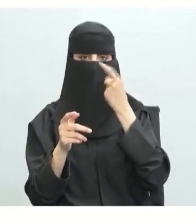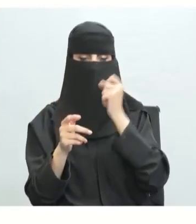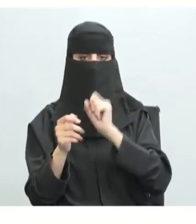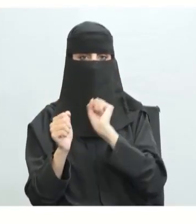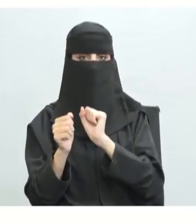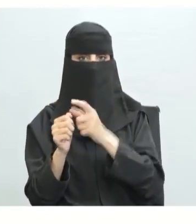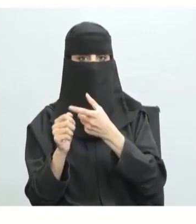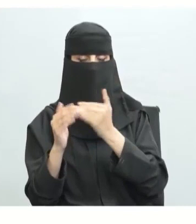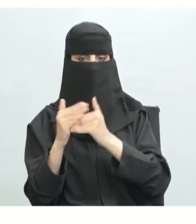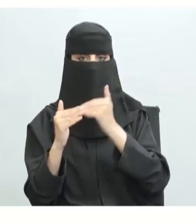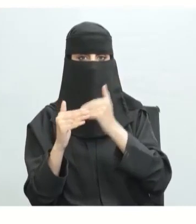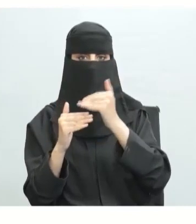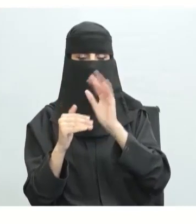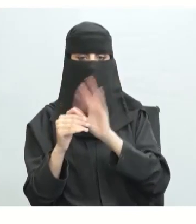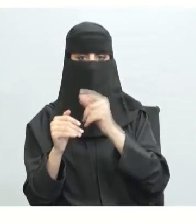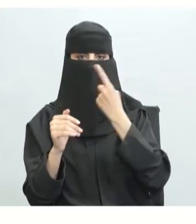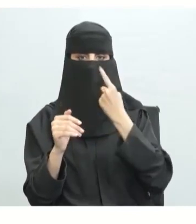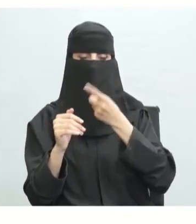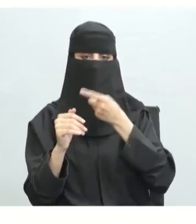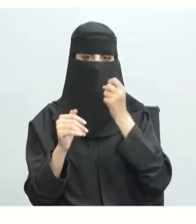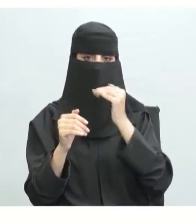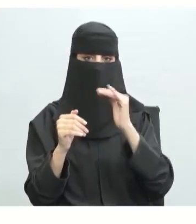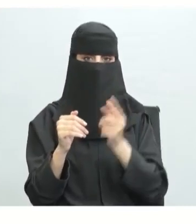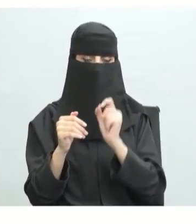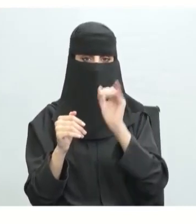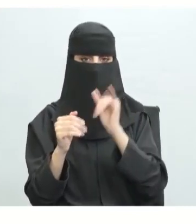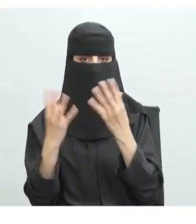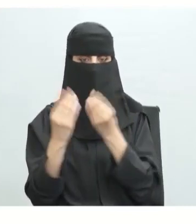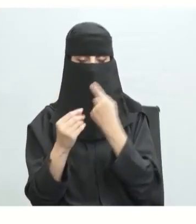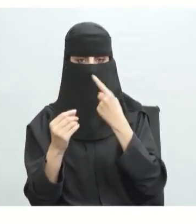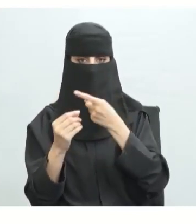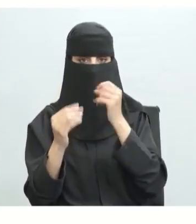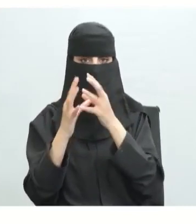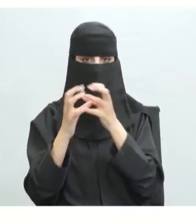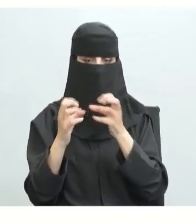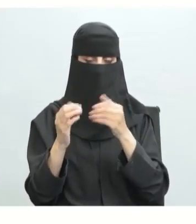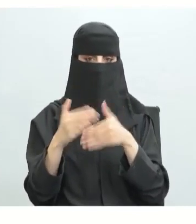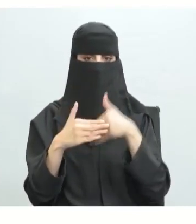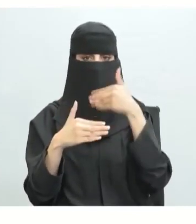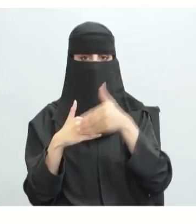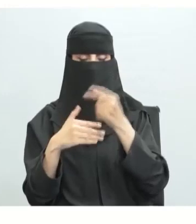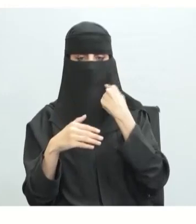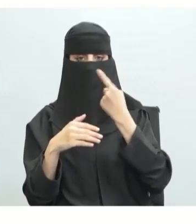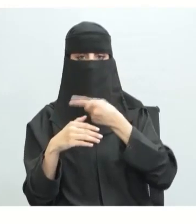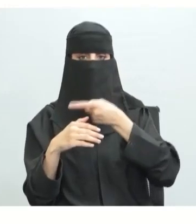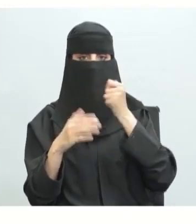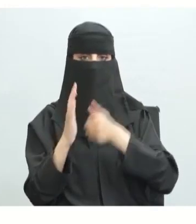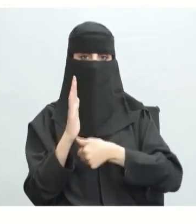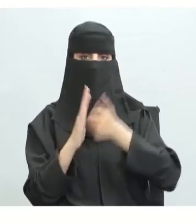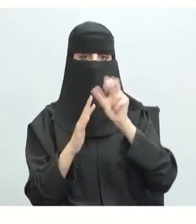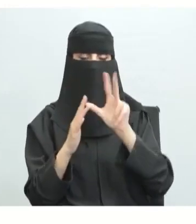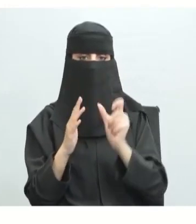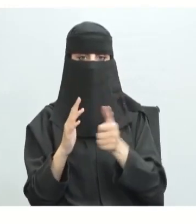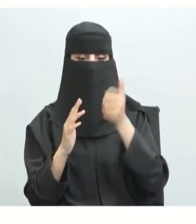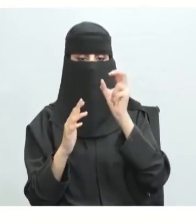وأعماق متفاوثة هناك الفهم الحرفي والفهم التفسيري والفهم الإبداعي الناقد والفهم الإبداعي الناقد أيضا من الواضح أن